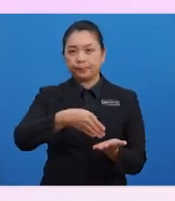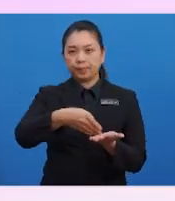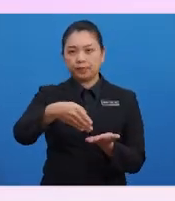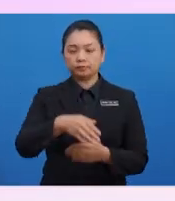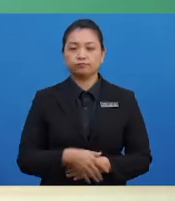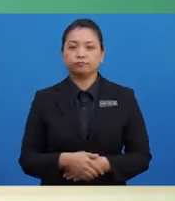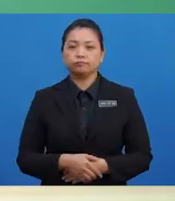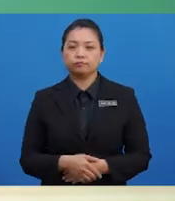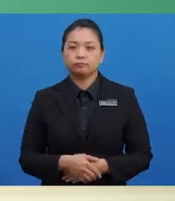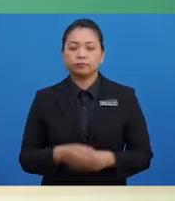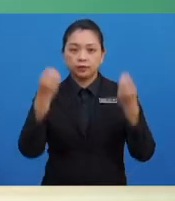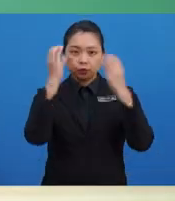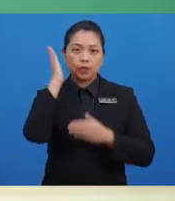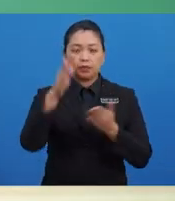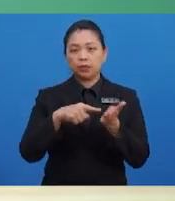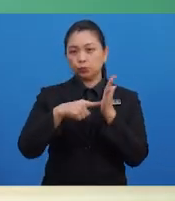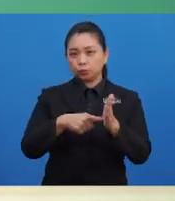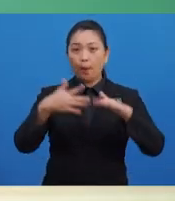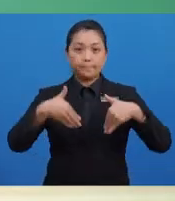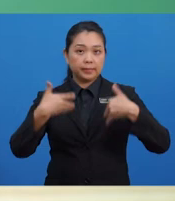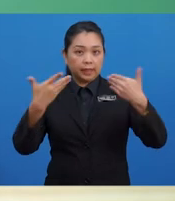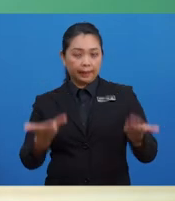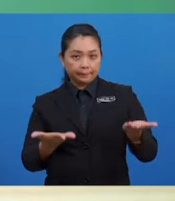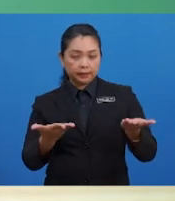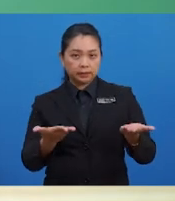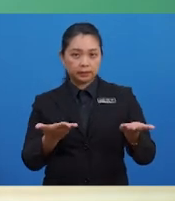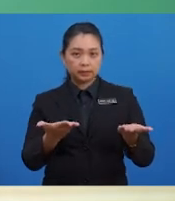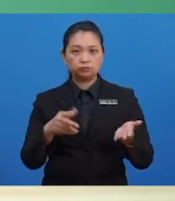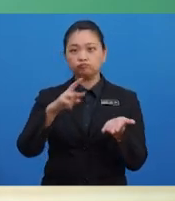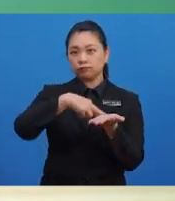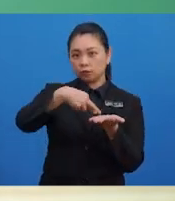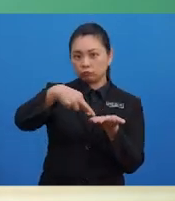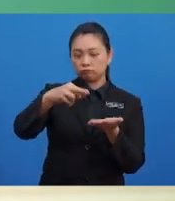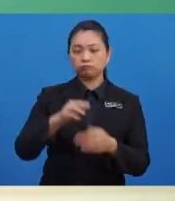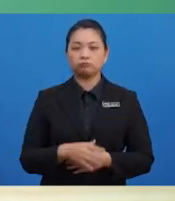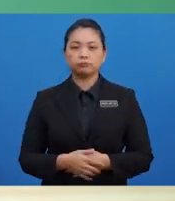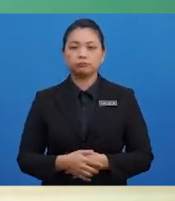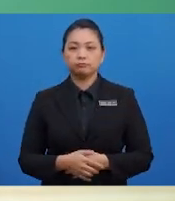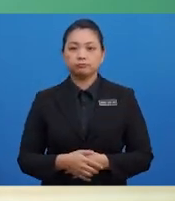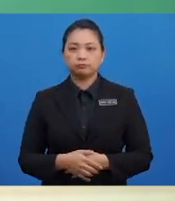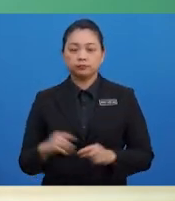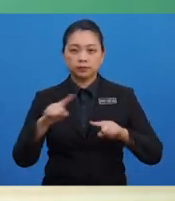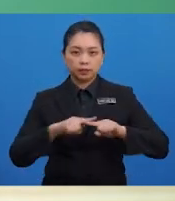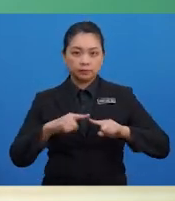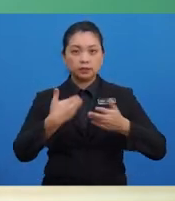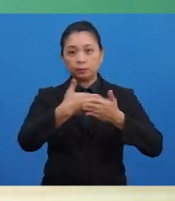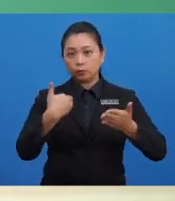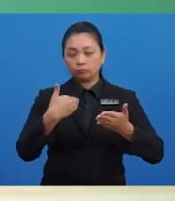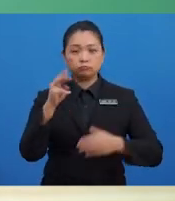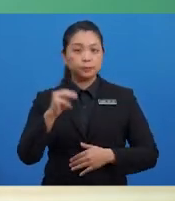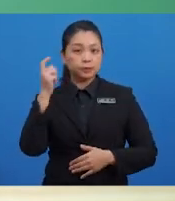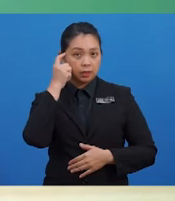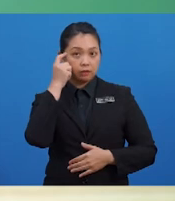tunjukkan bagaimana belanja perabaya direkodkan. Tetapi sebelum itu, murid-murid tahu